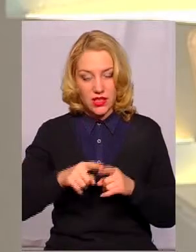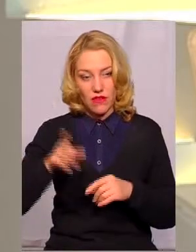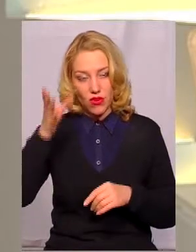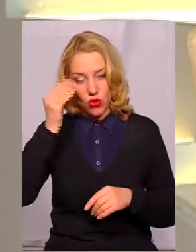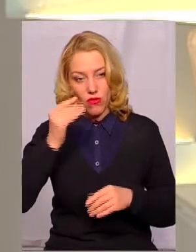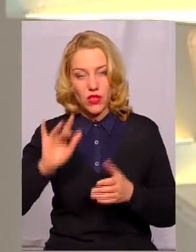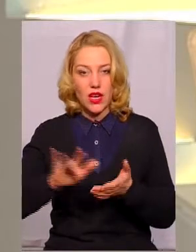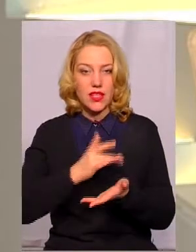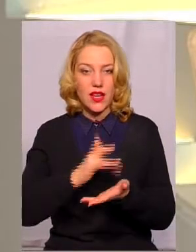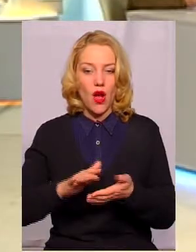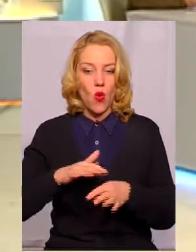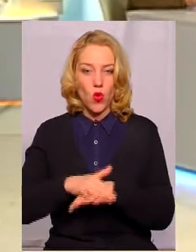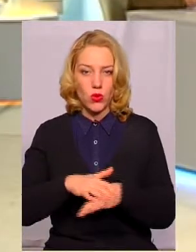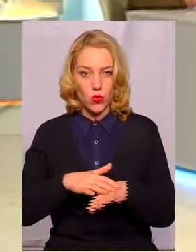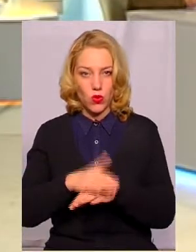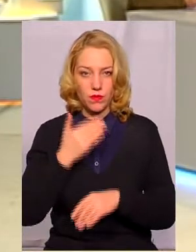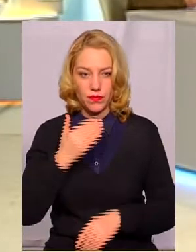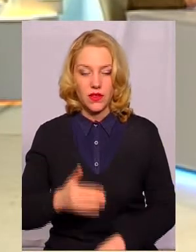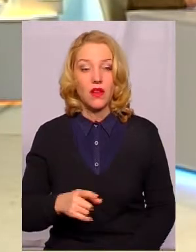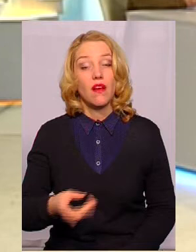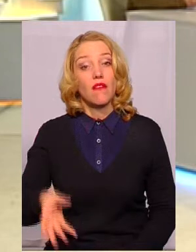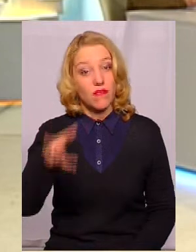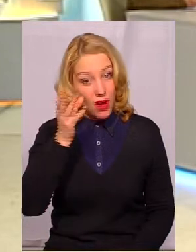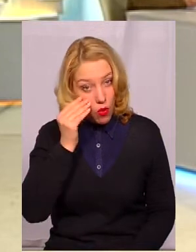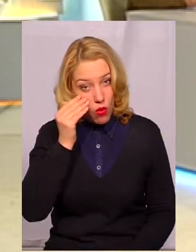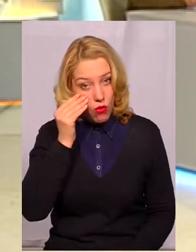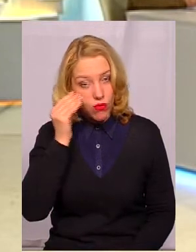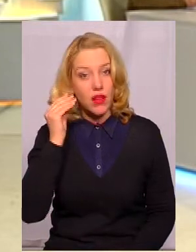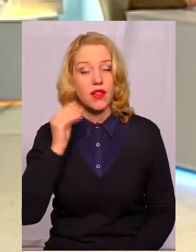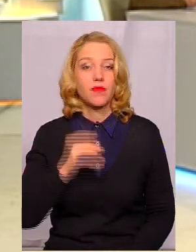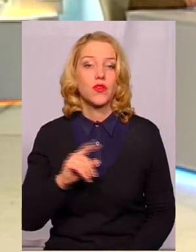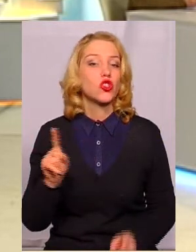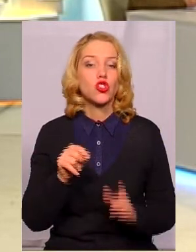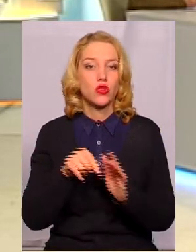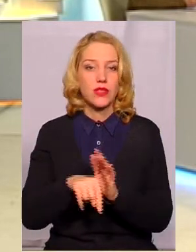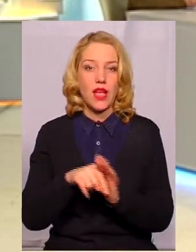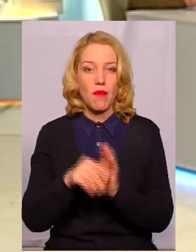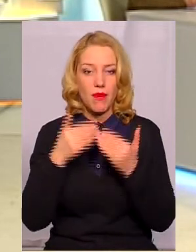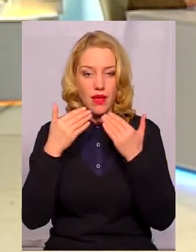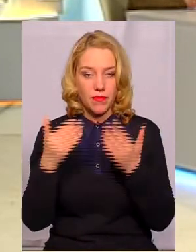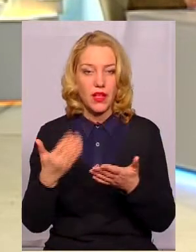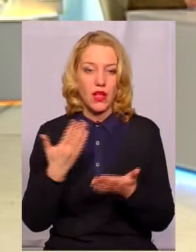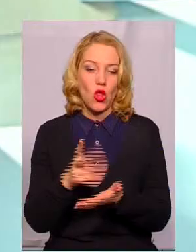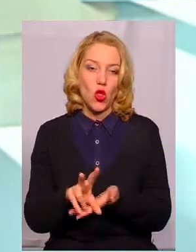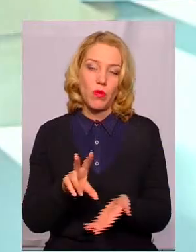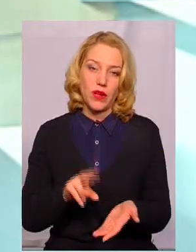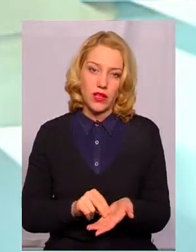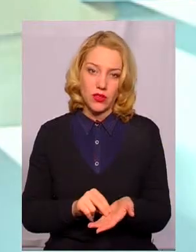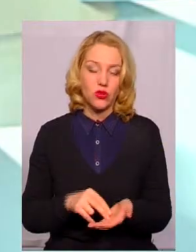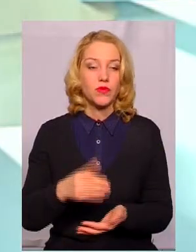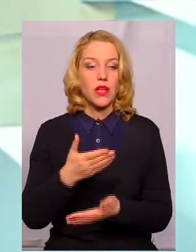розрахунку цього тарифу? Враховували. Що саме? Ну, до прикладу,